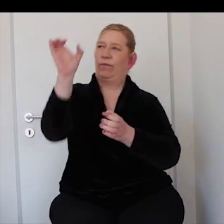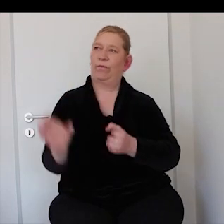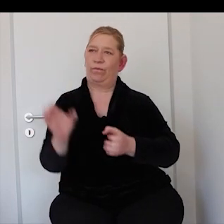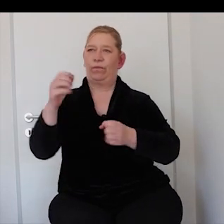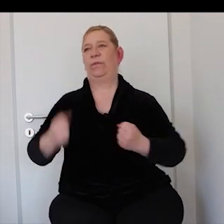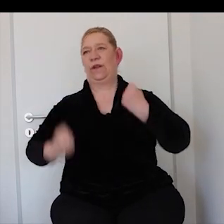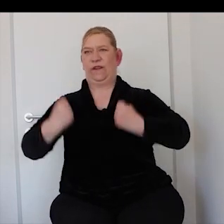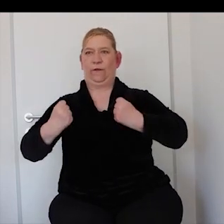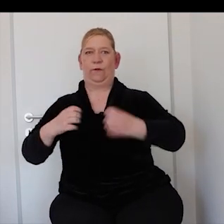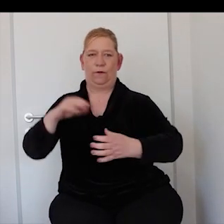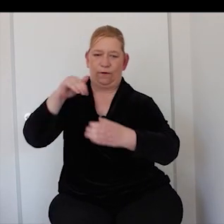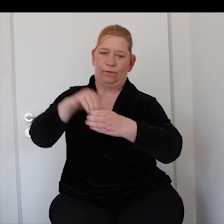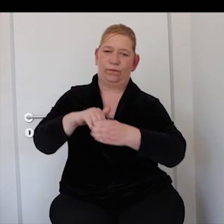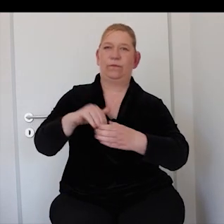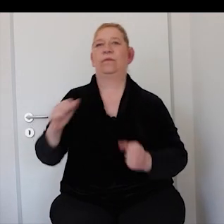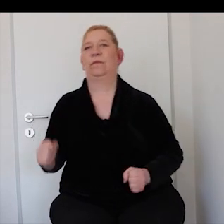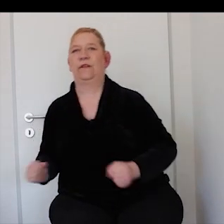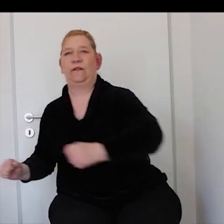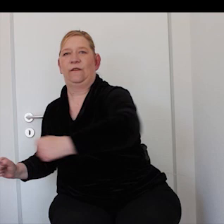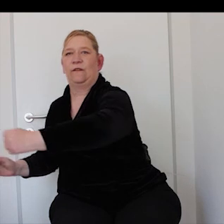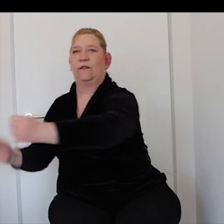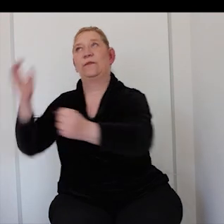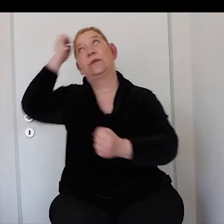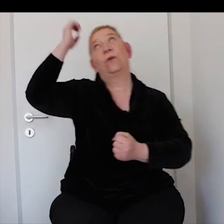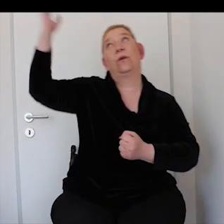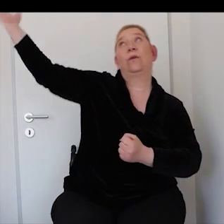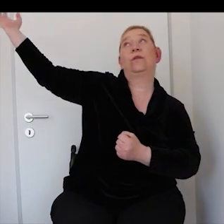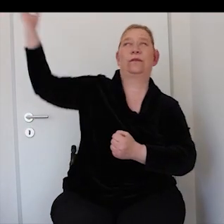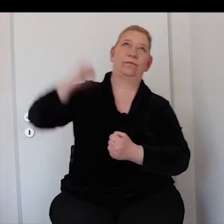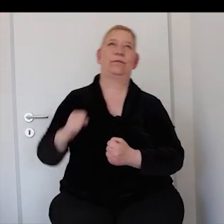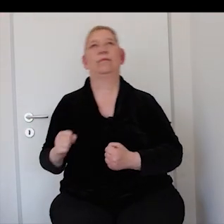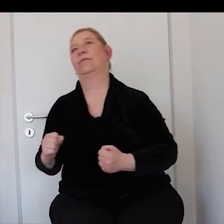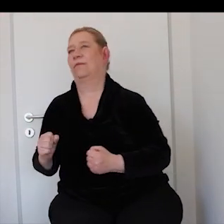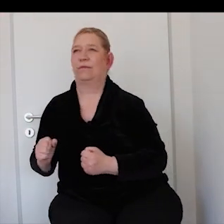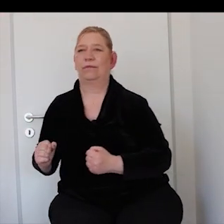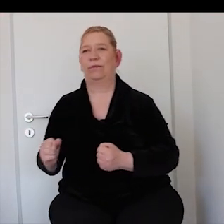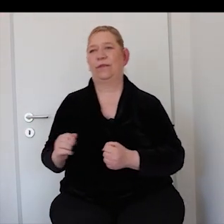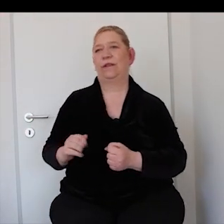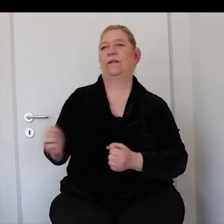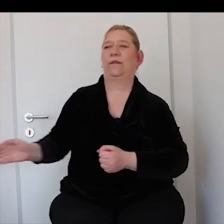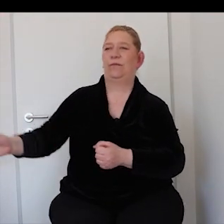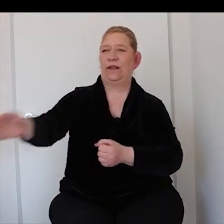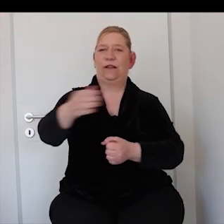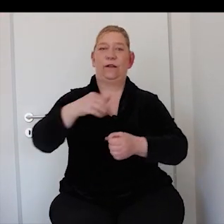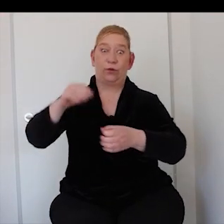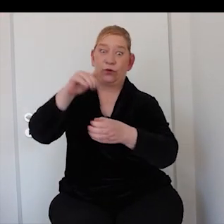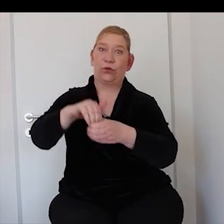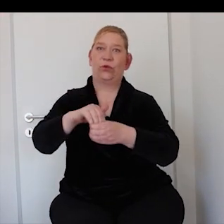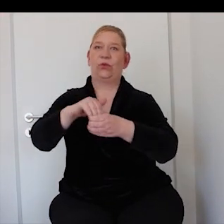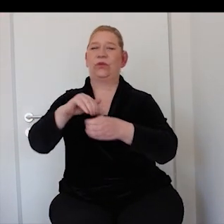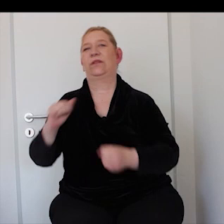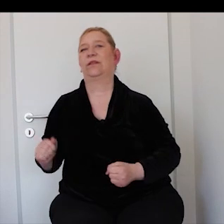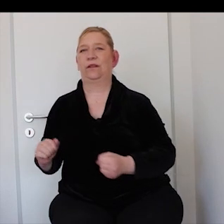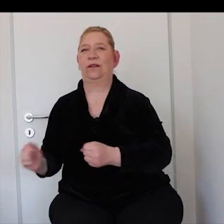Der Mensch braucht Feuer, der Mensch braucht Aktion Teilt mit uns diese Vision Wir brauchen